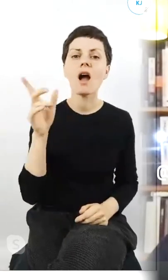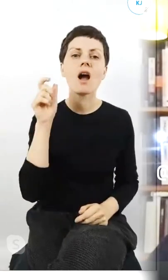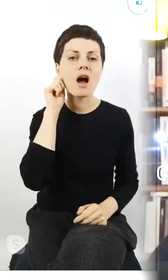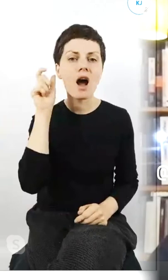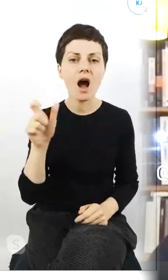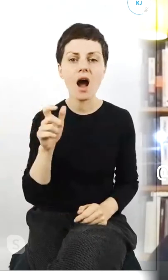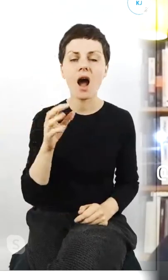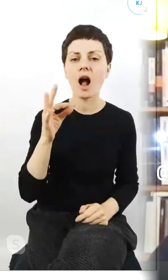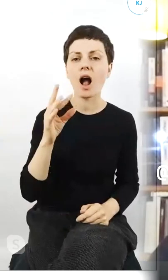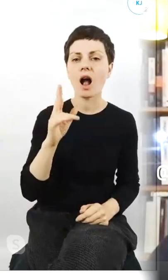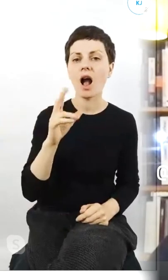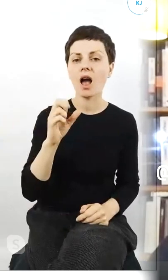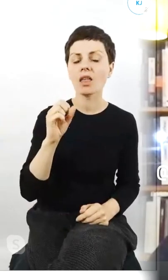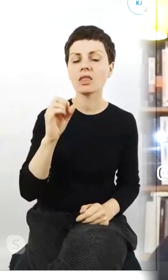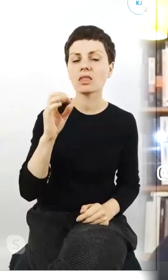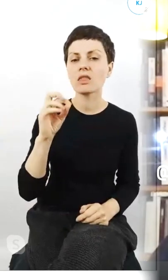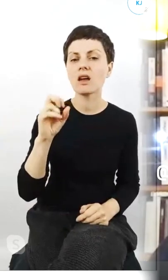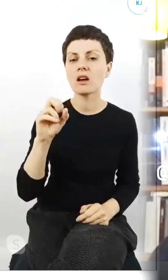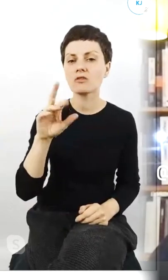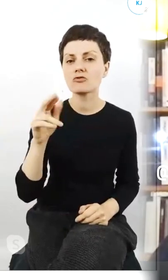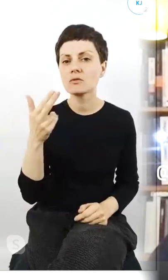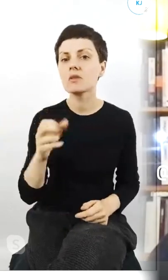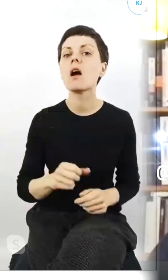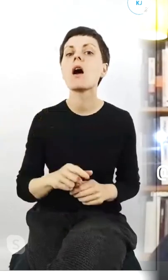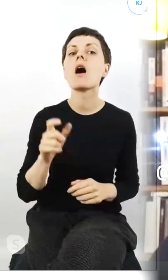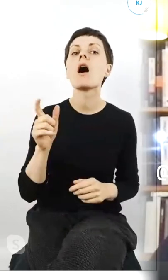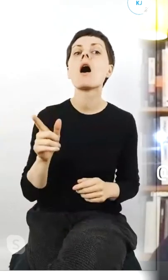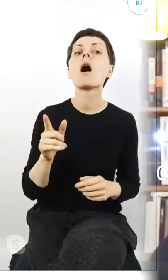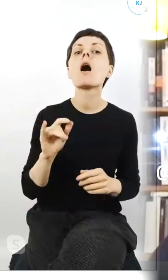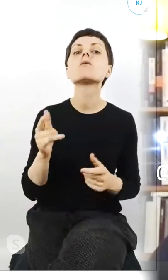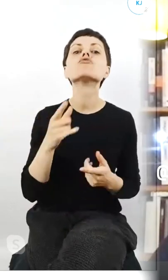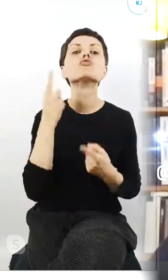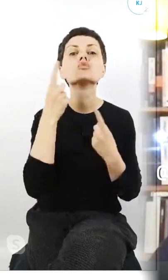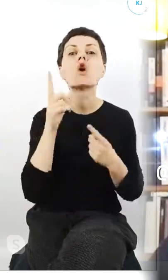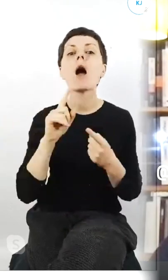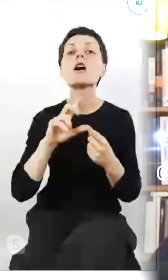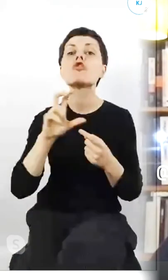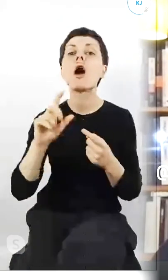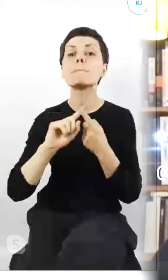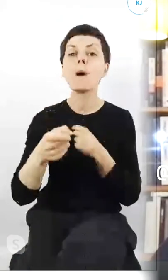kiedy myślicie o czasie po pandemii, to czego się najbardziej obawiacie?